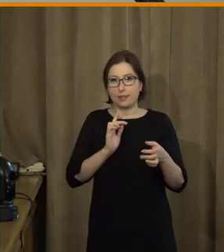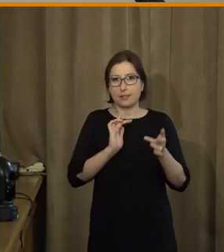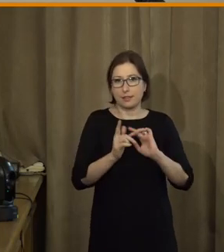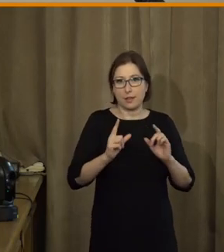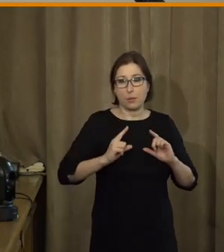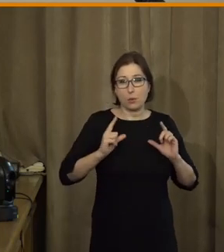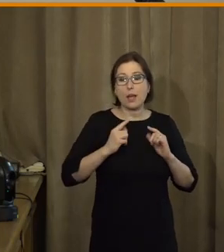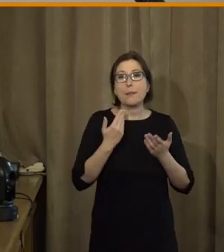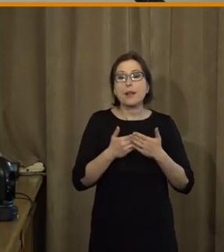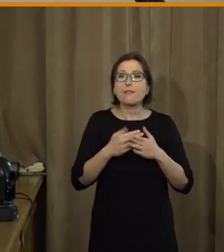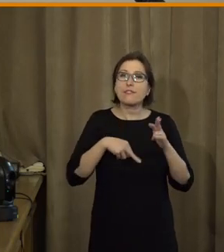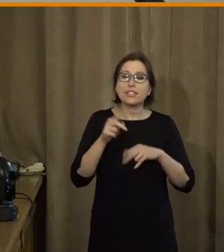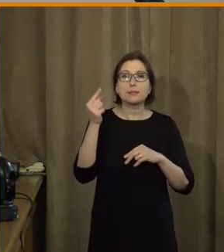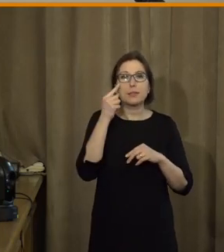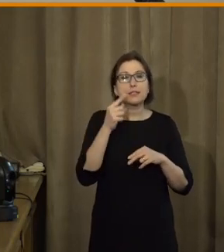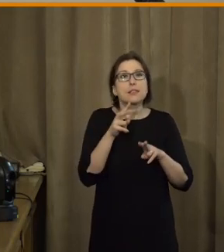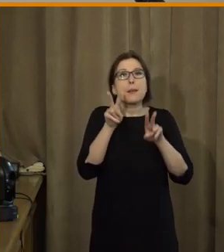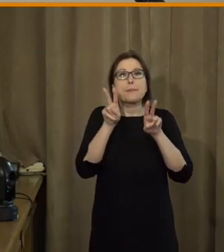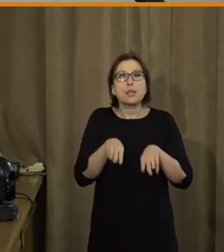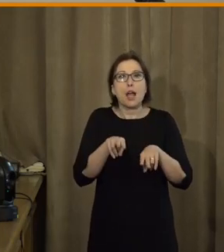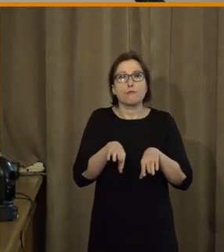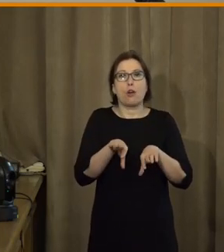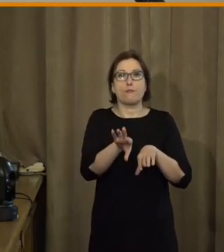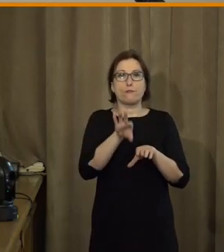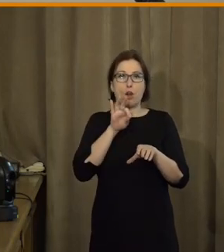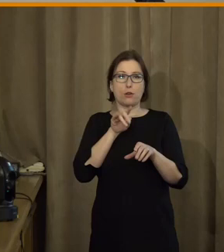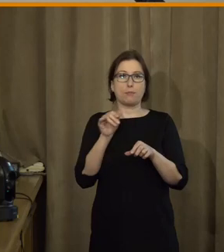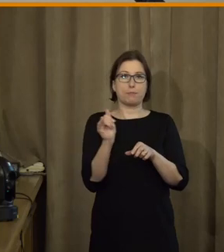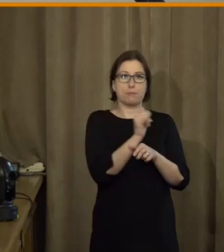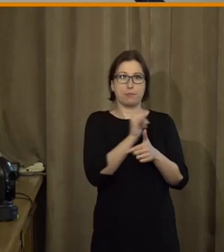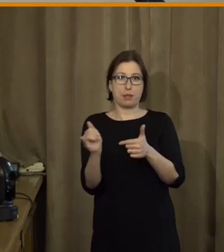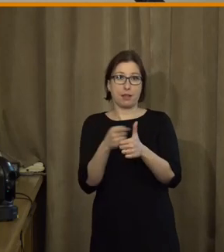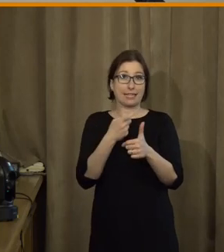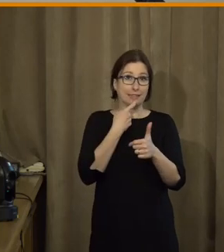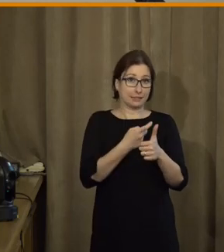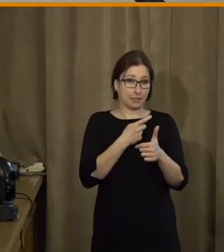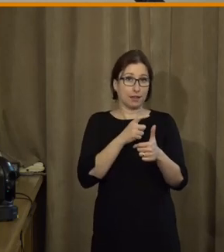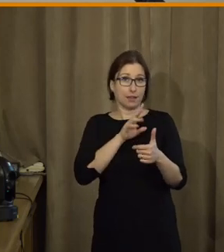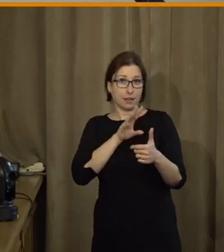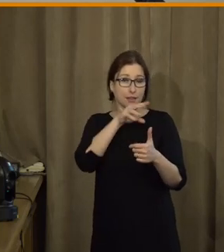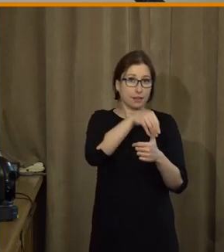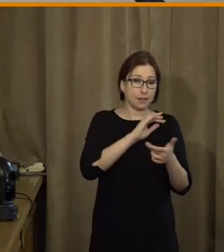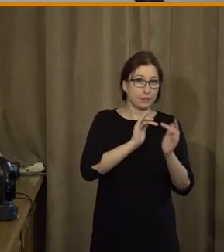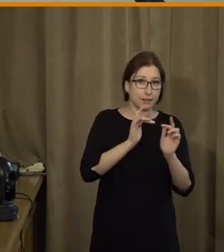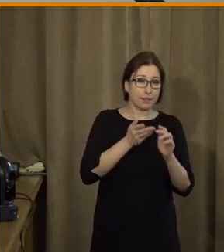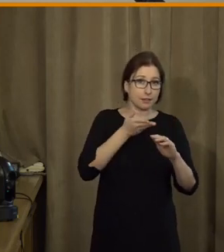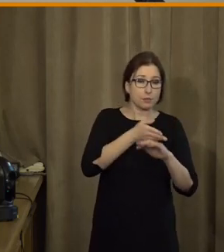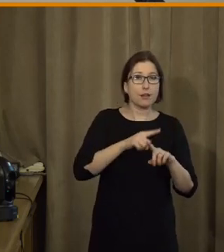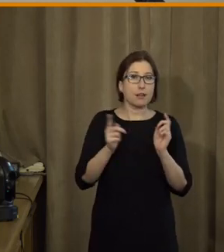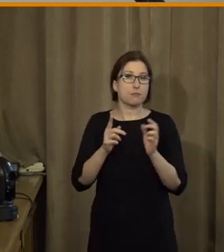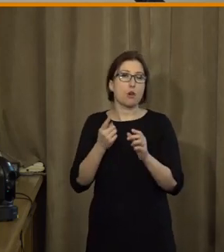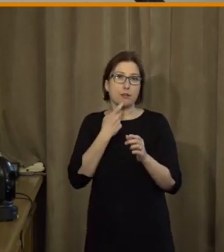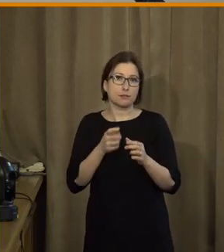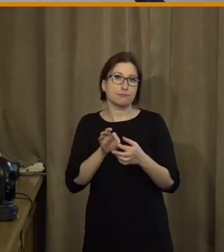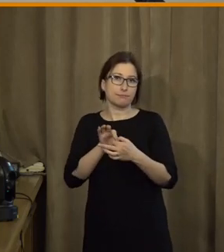na právo volby toho člověka. Ostatně máme na počátku jednou úvodních ustanovení občanského